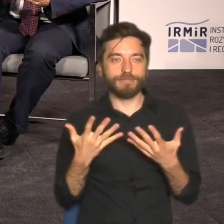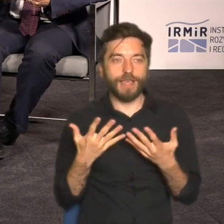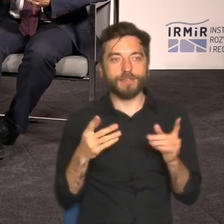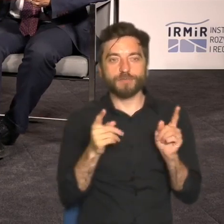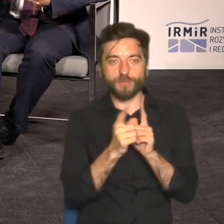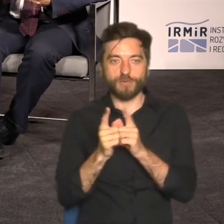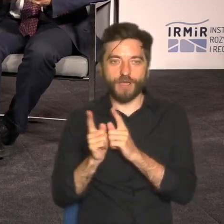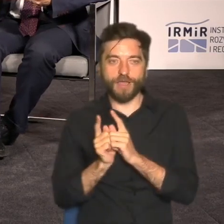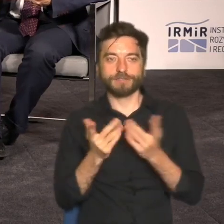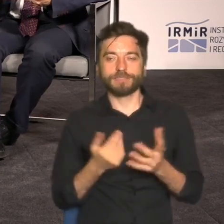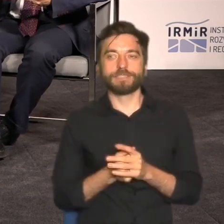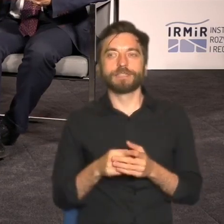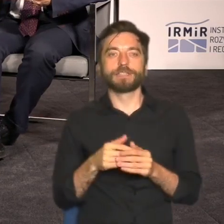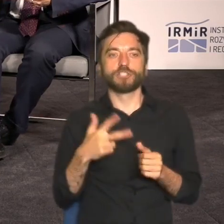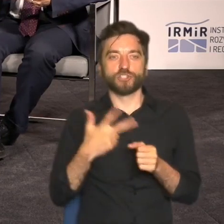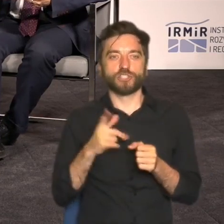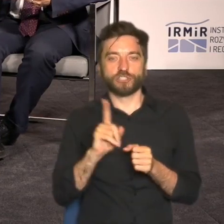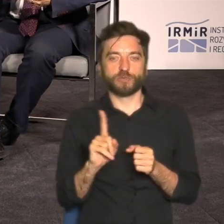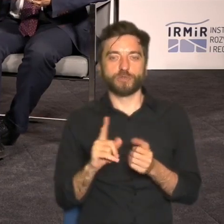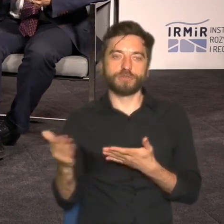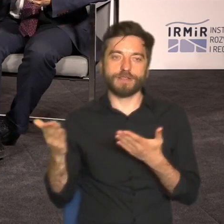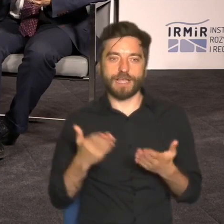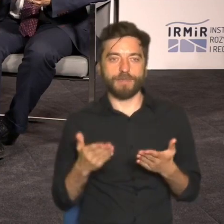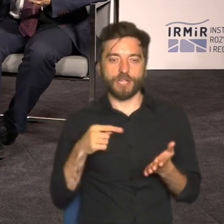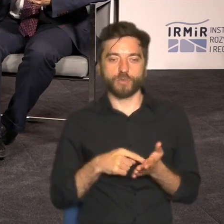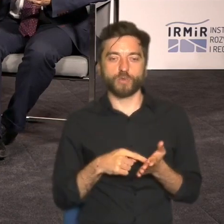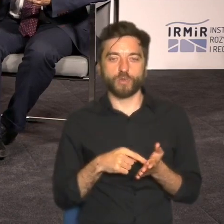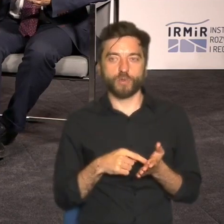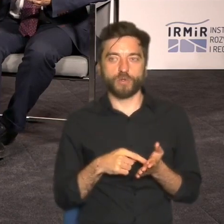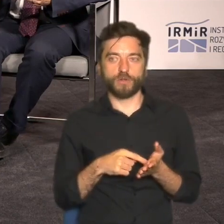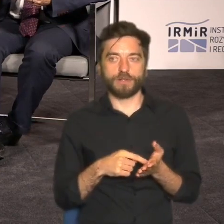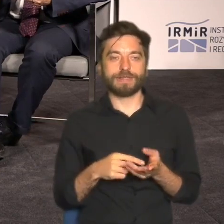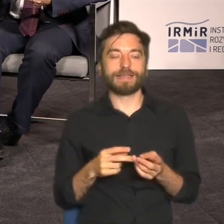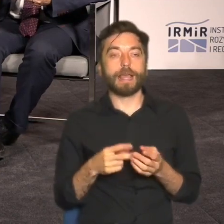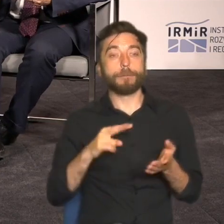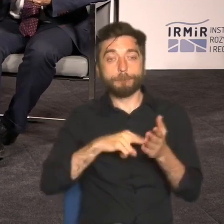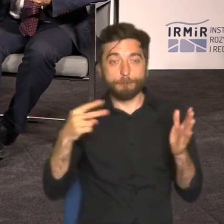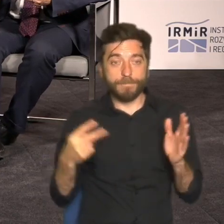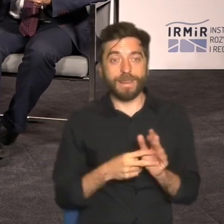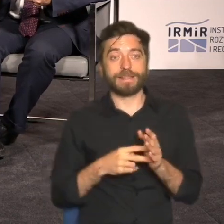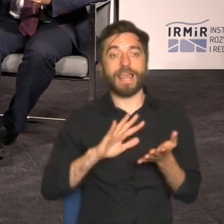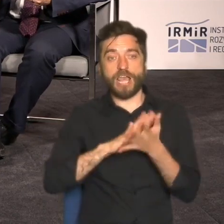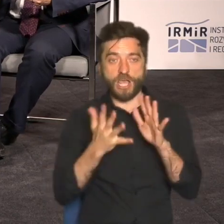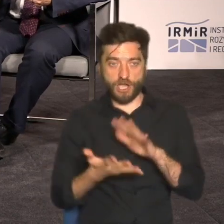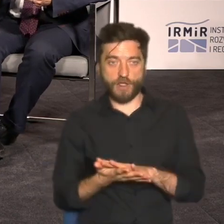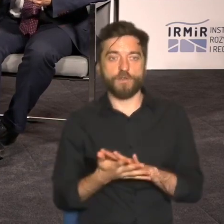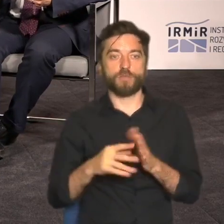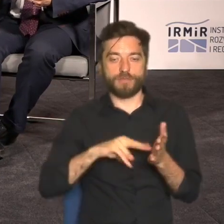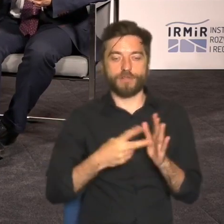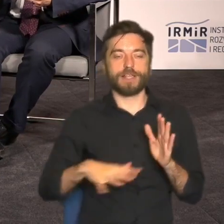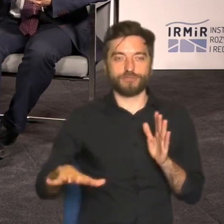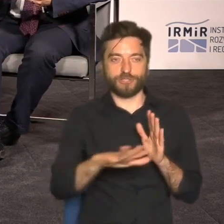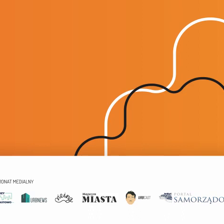w tej dyskusji i zapraszam za pół godziny na sesję pod tytułem założenia i kierunki reformy planowania przestrzennego w Polsce